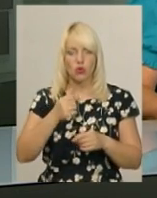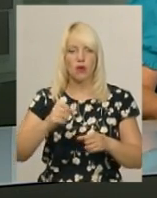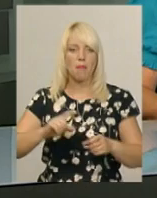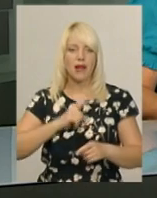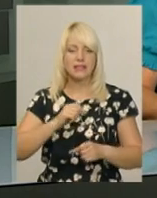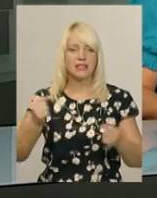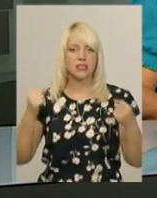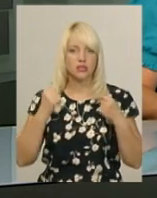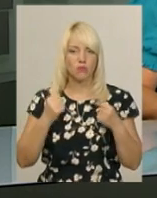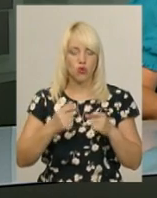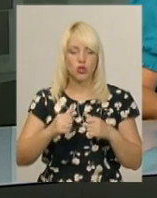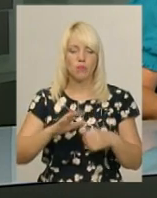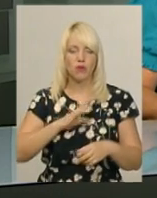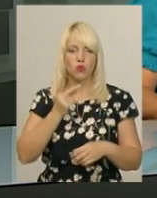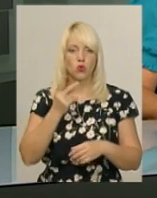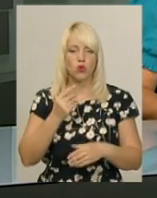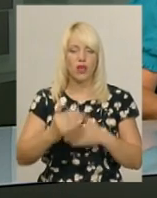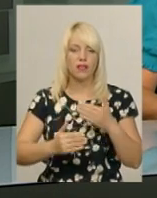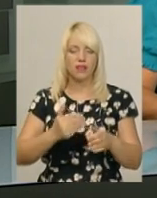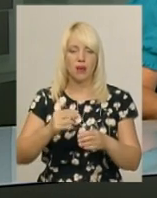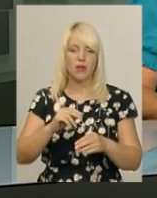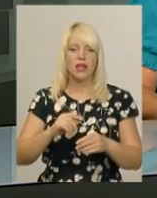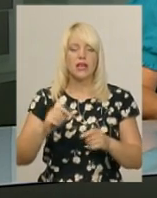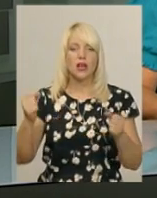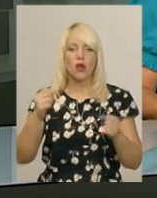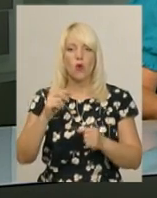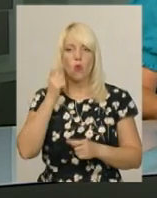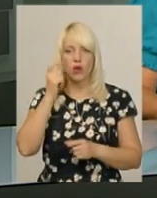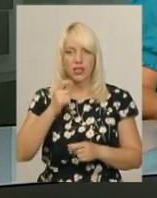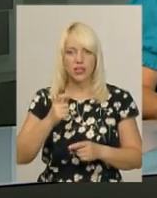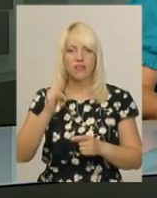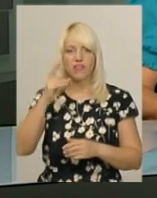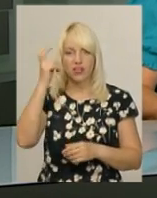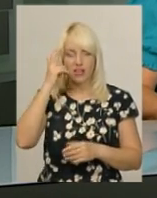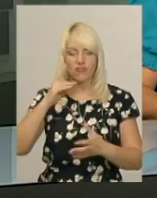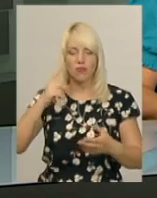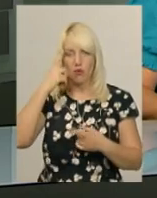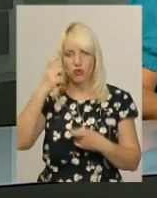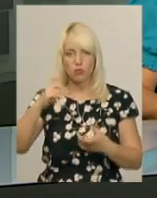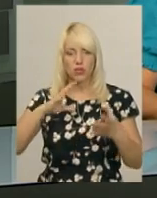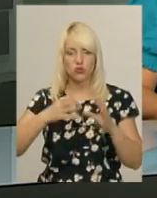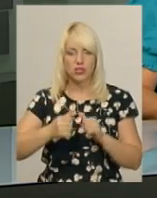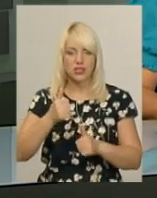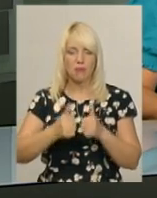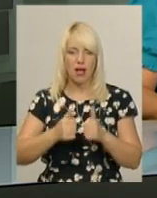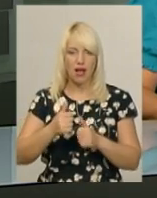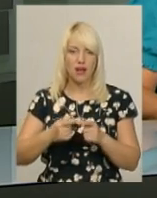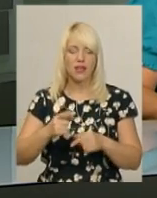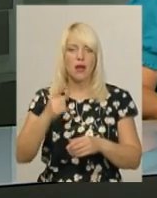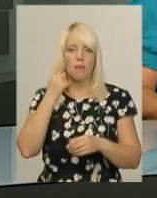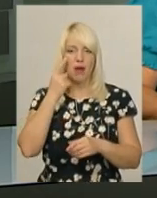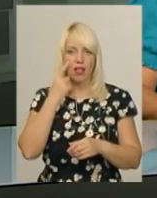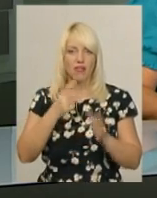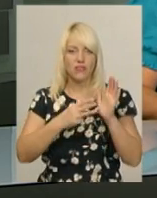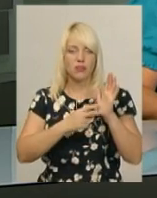Спортсмен брав участь у другому етапі чемпіонату України в Києві і повідомив нам результати змагань. Гонщик здобув максимальну кількість очок – 800,